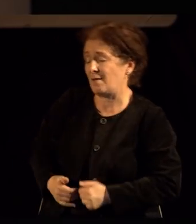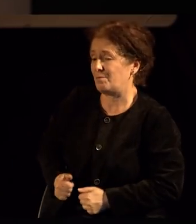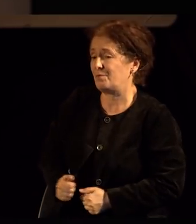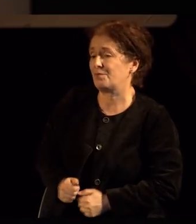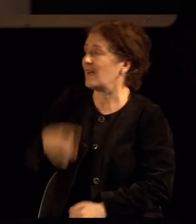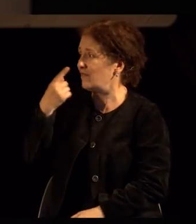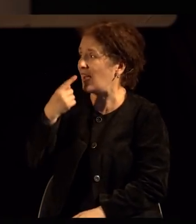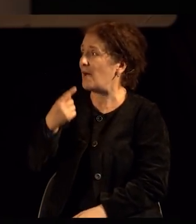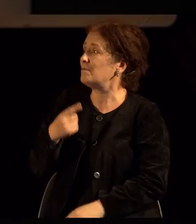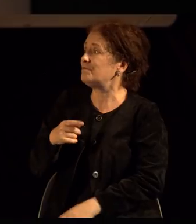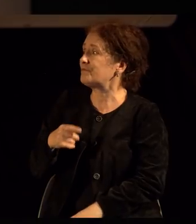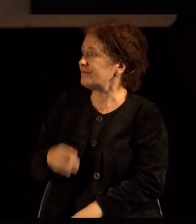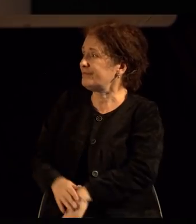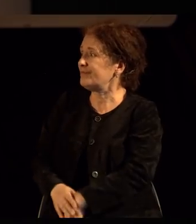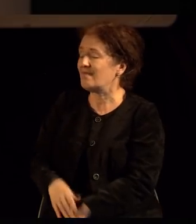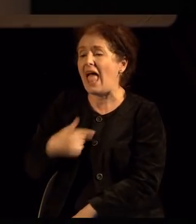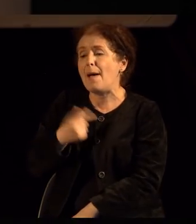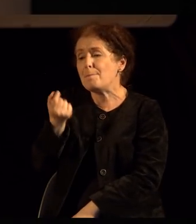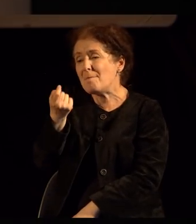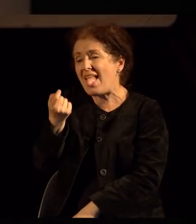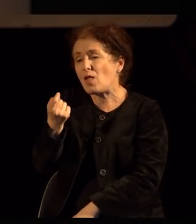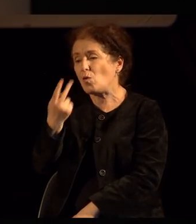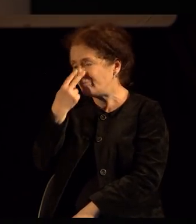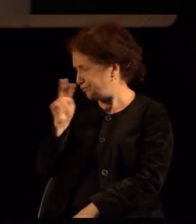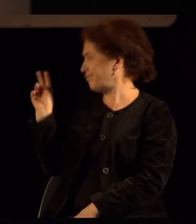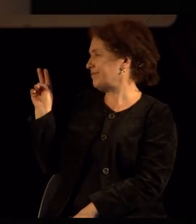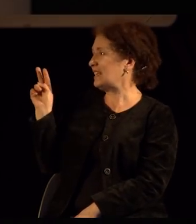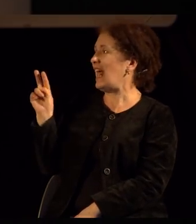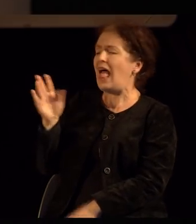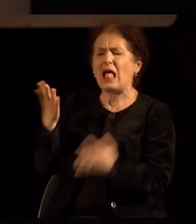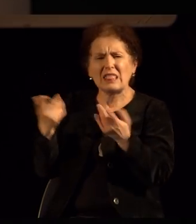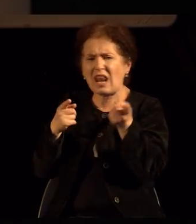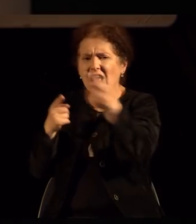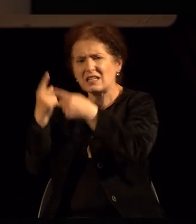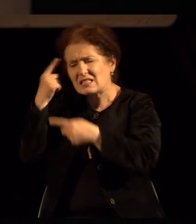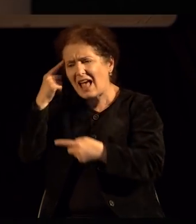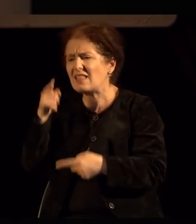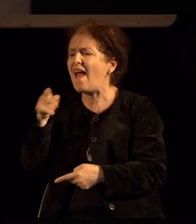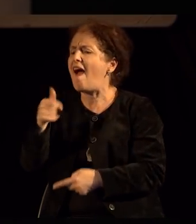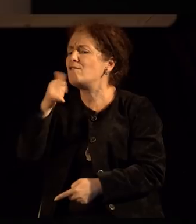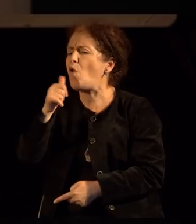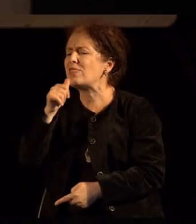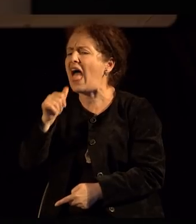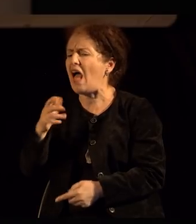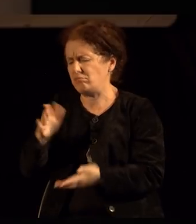Пробо мора да направам дигресија. Дали вие го знаете вкусот на водата?